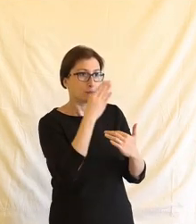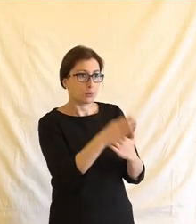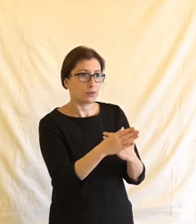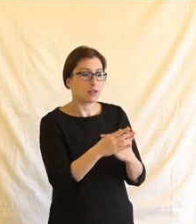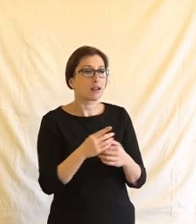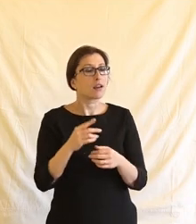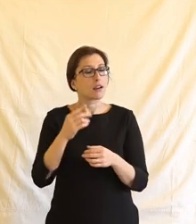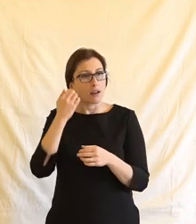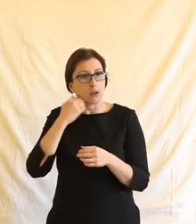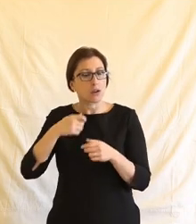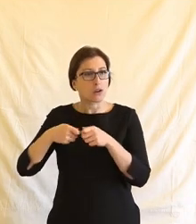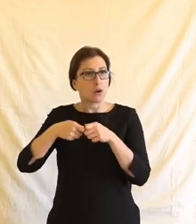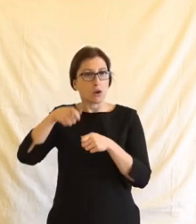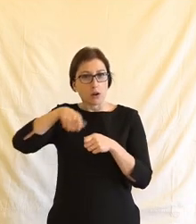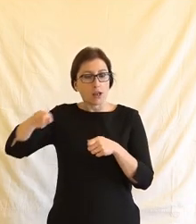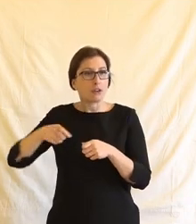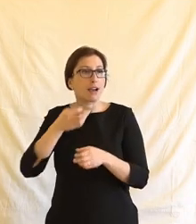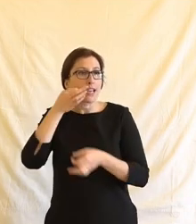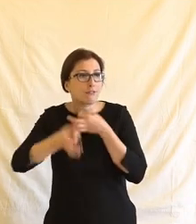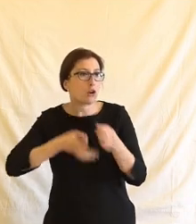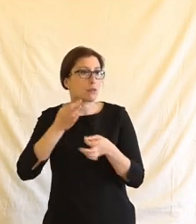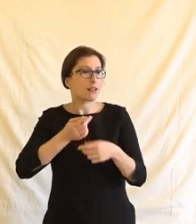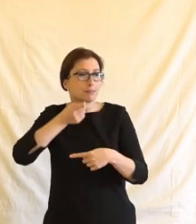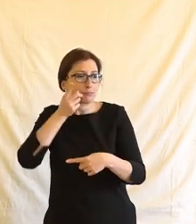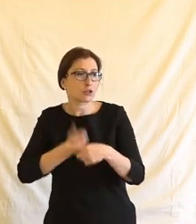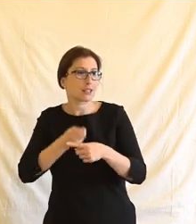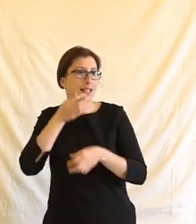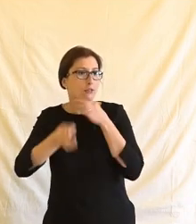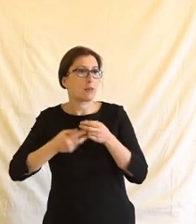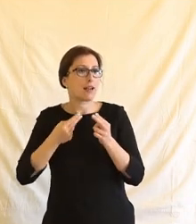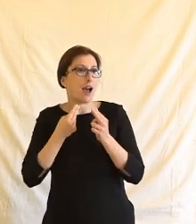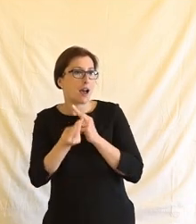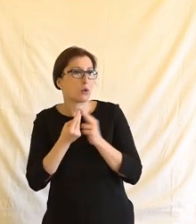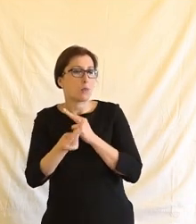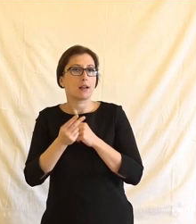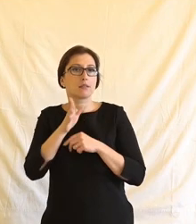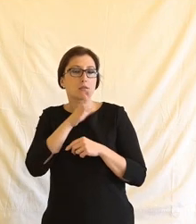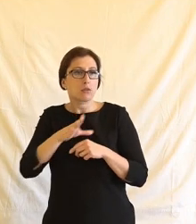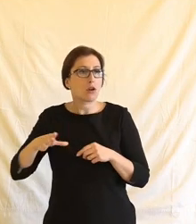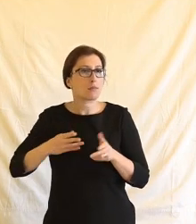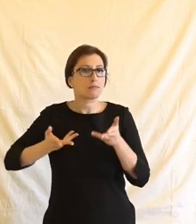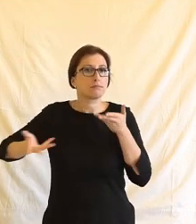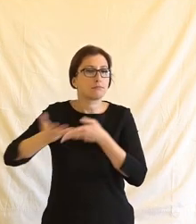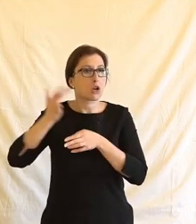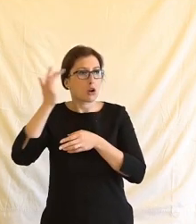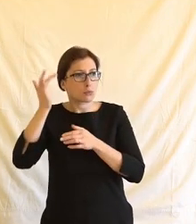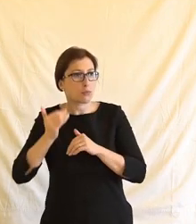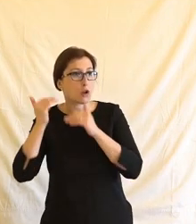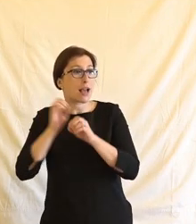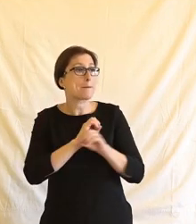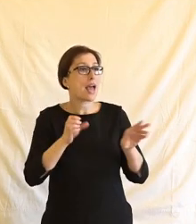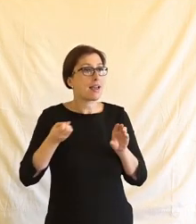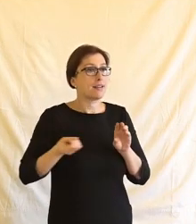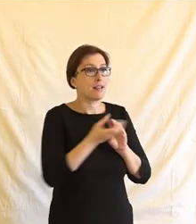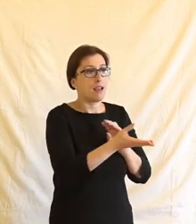a informace, fakta, fakta, argumenty, racionální debata, to prostě v médiích